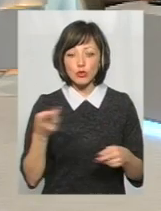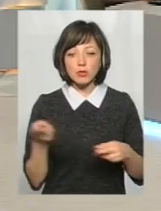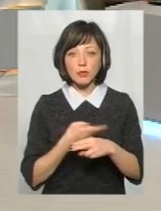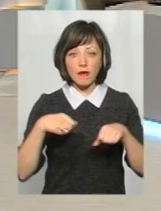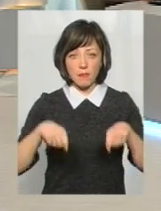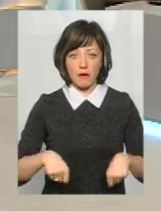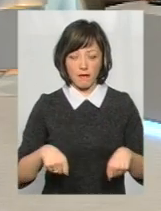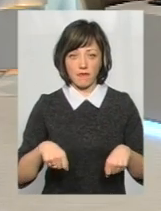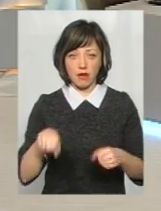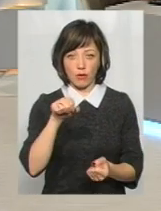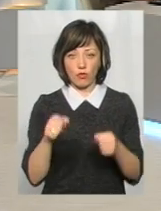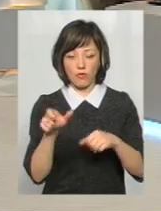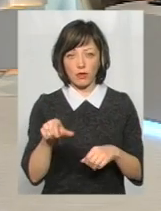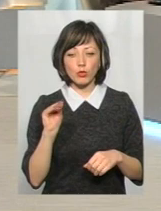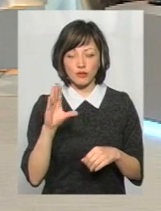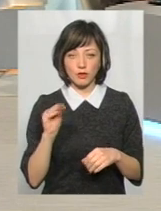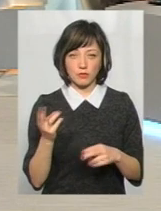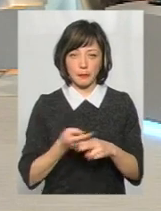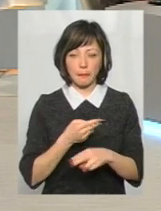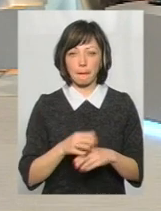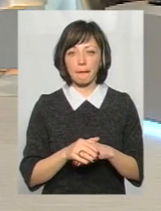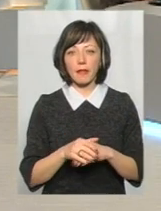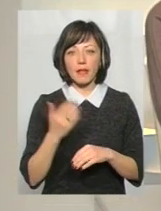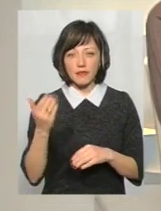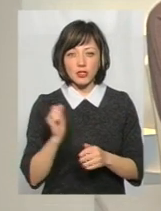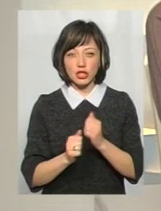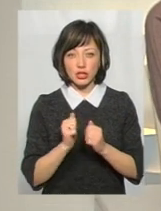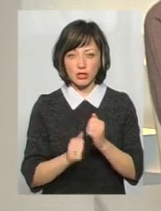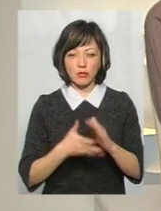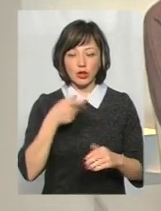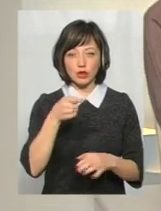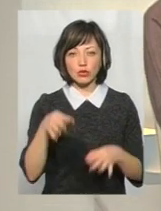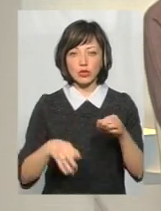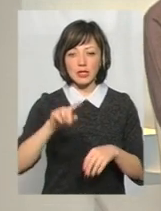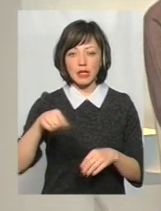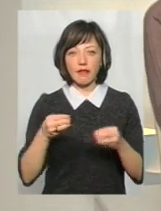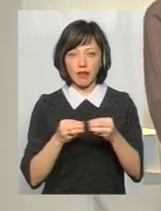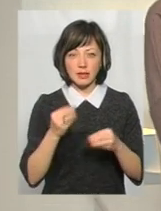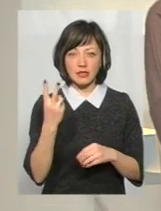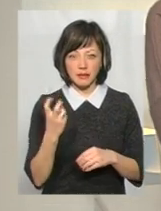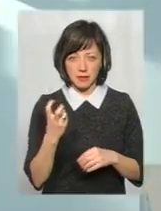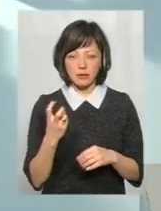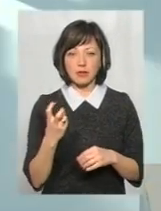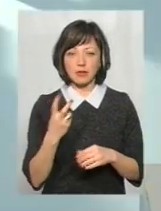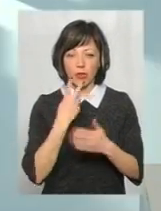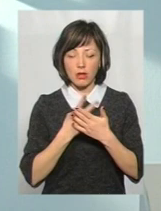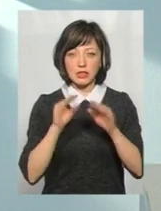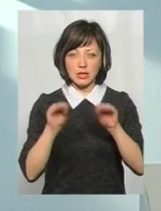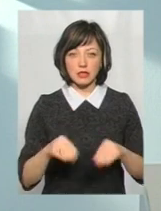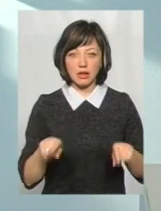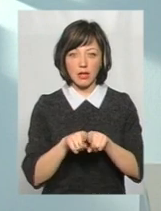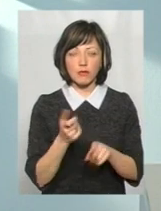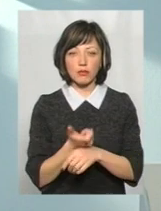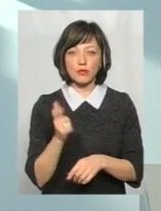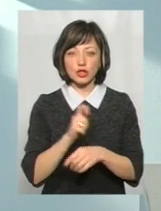керувати. Напевно, найчастіше подаєте до суду протоколи на стягнення саме 10-200, так? Так, як показує статистика, таких